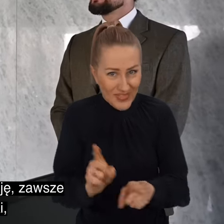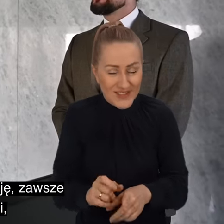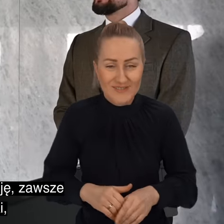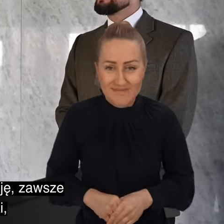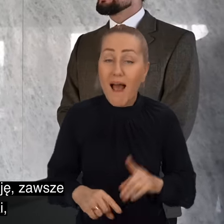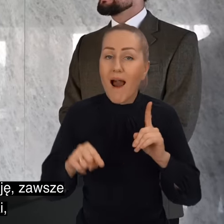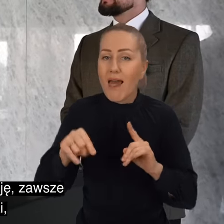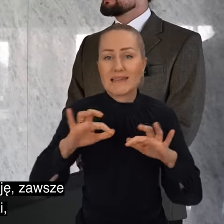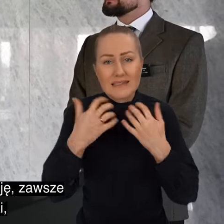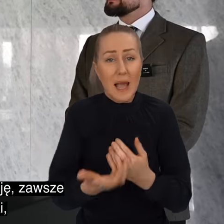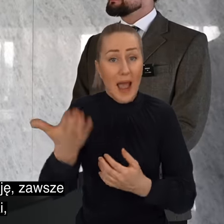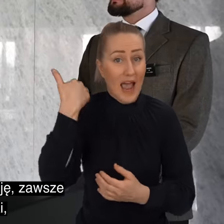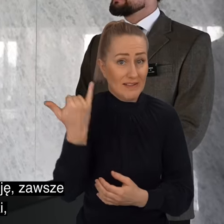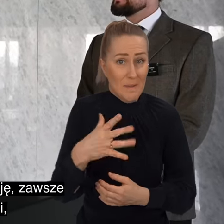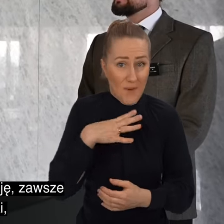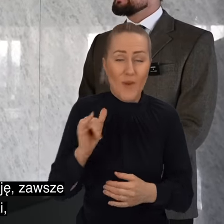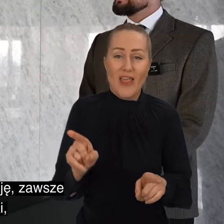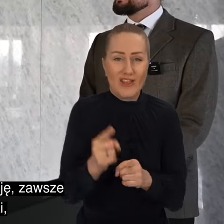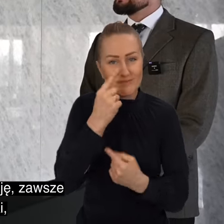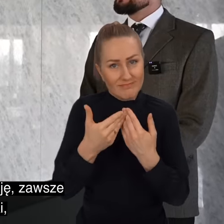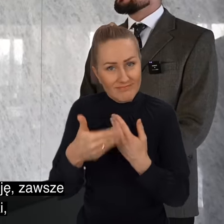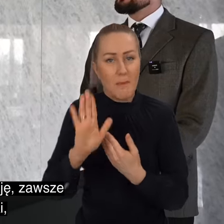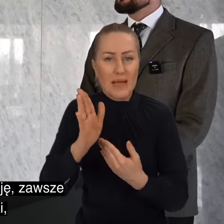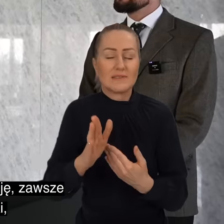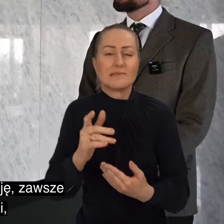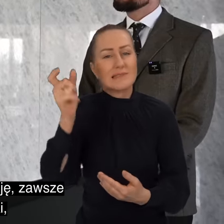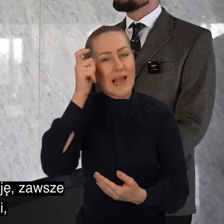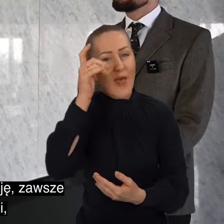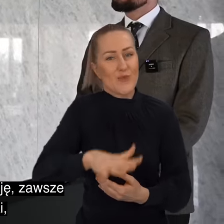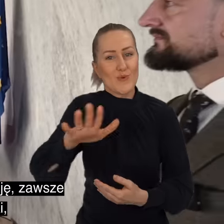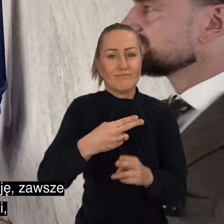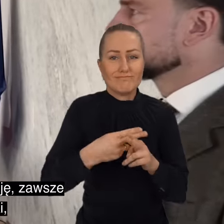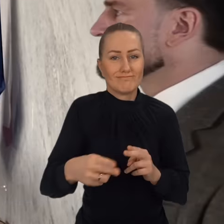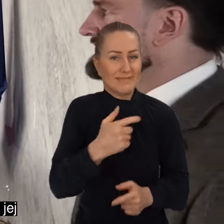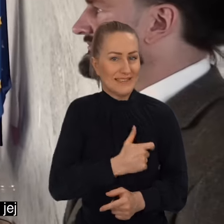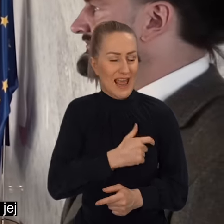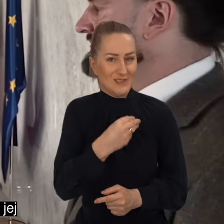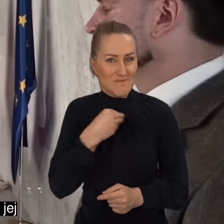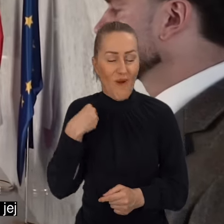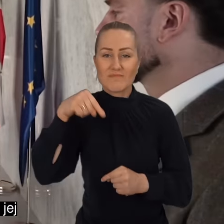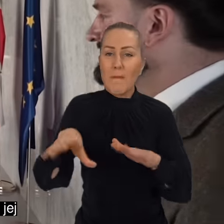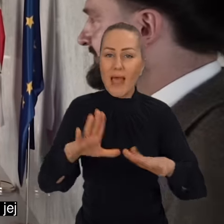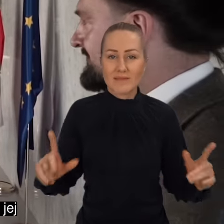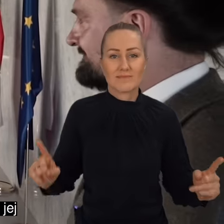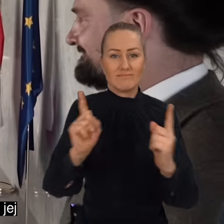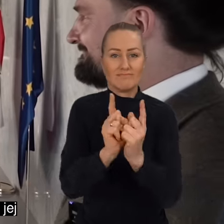Ale Sejm zawsze był i mam nadzieję zawsze będzie tym sercem Polski, w którym spotyka się